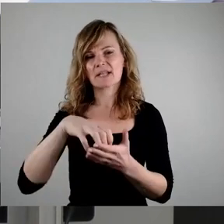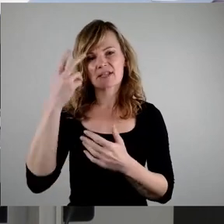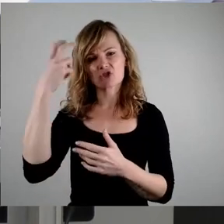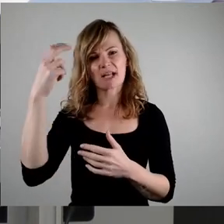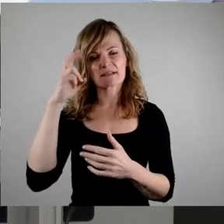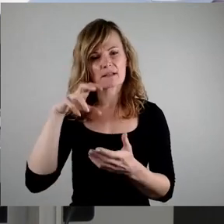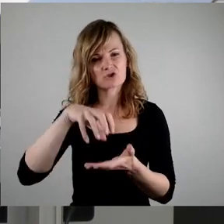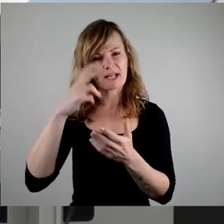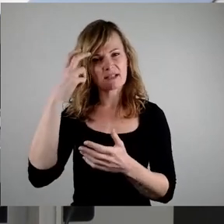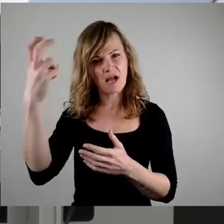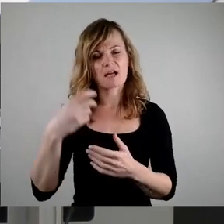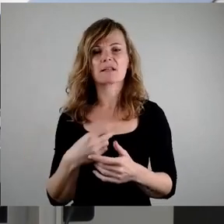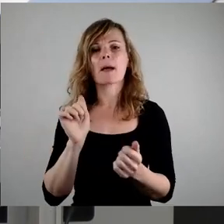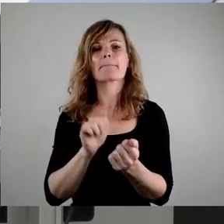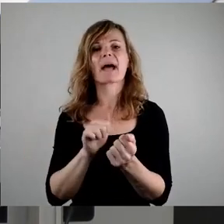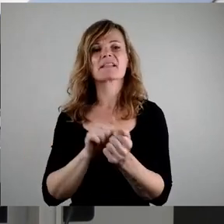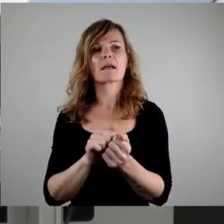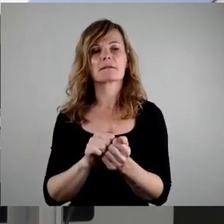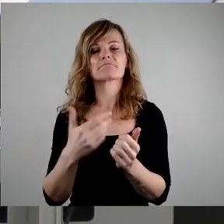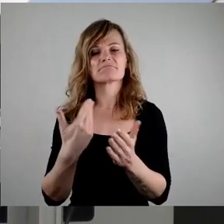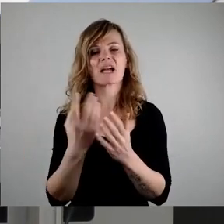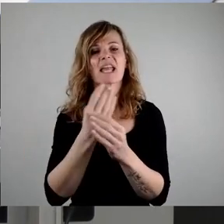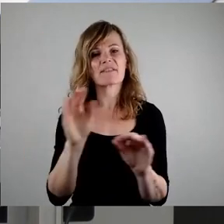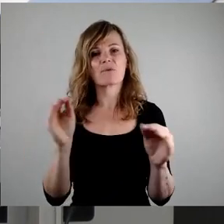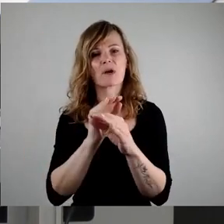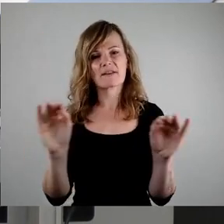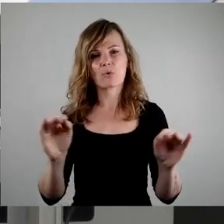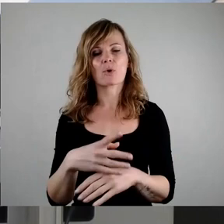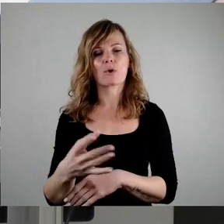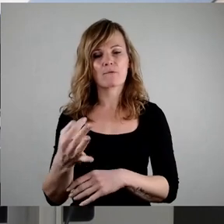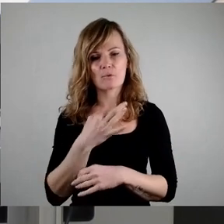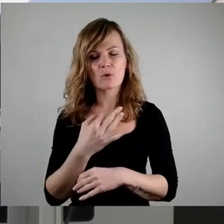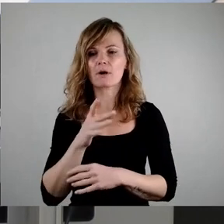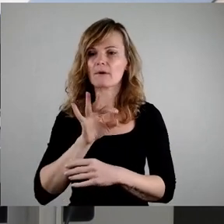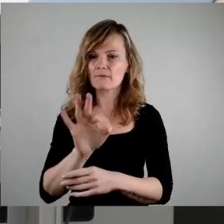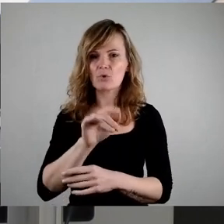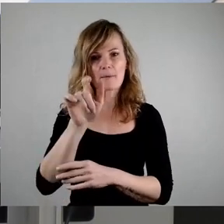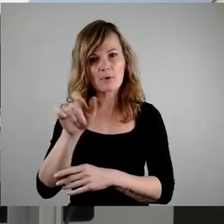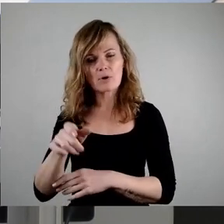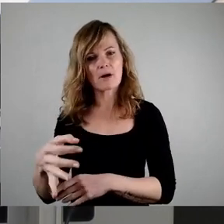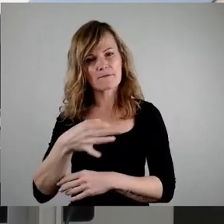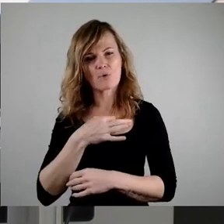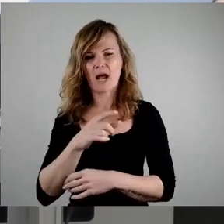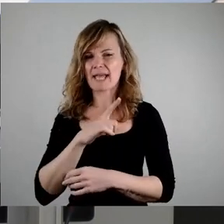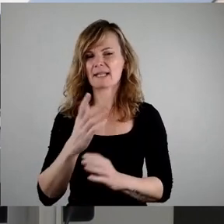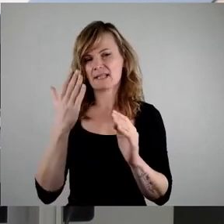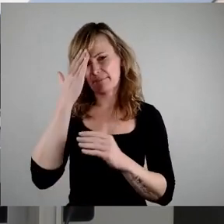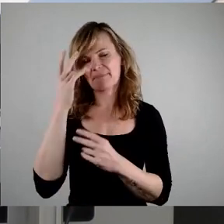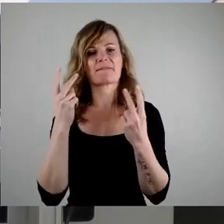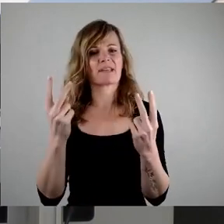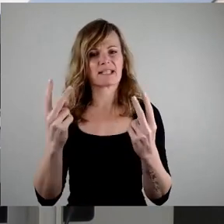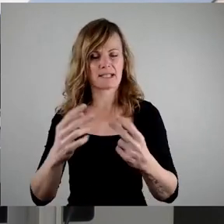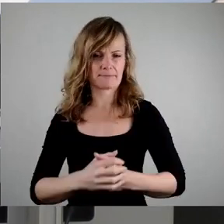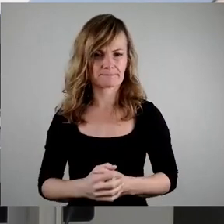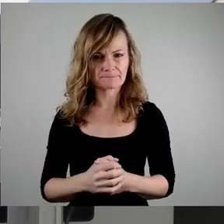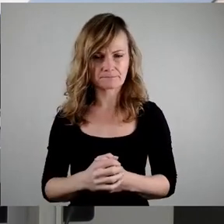Vorhaben zu informieren, die für die Stadtpolitik und für die Bürgerschaft von prägenden Charakter sind. Bei den wie Pilzen aus den